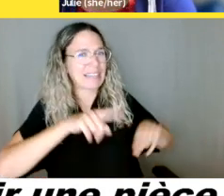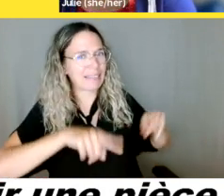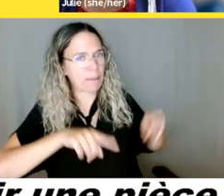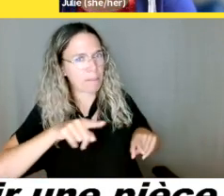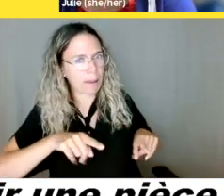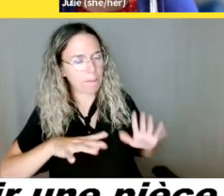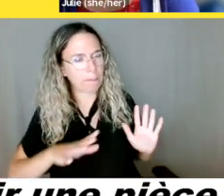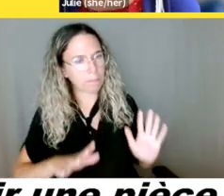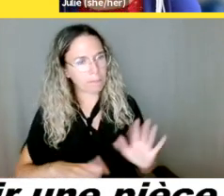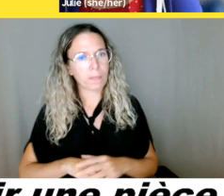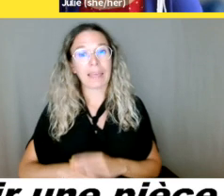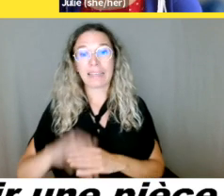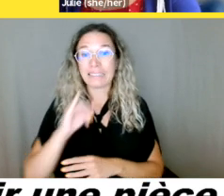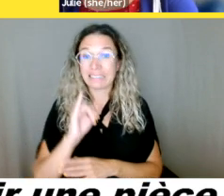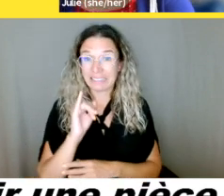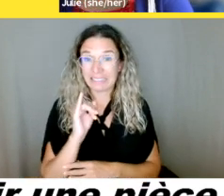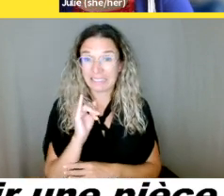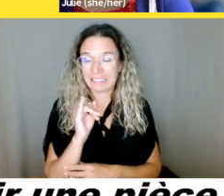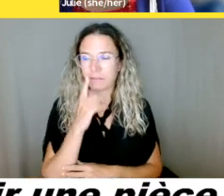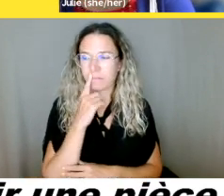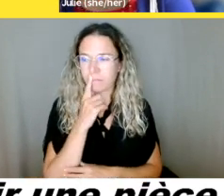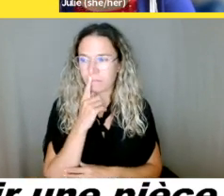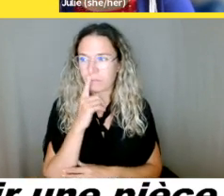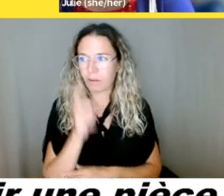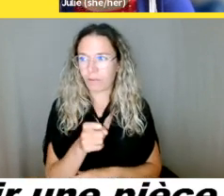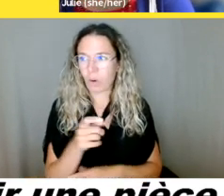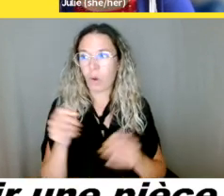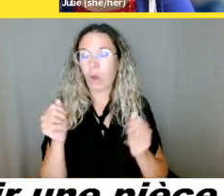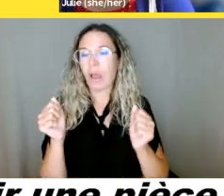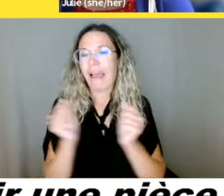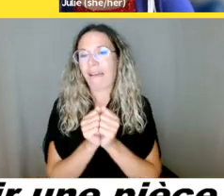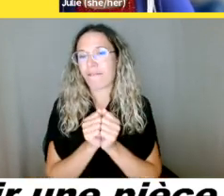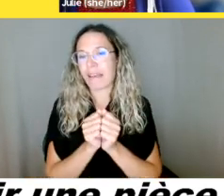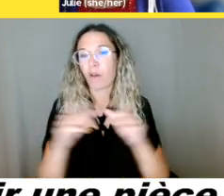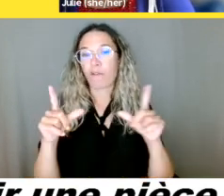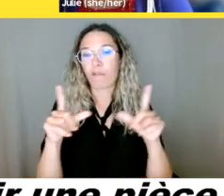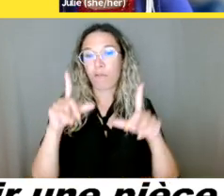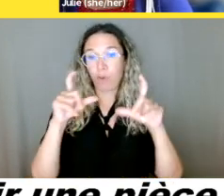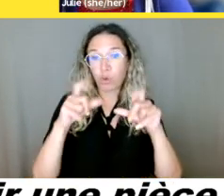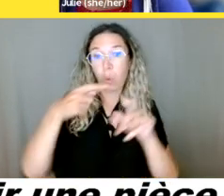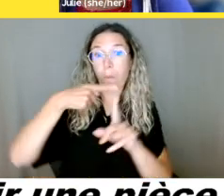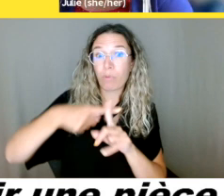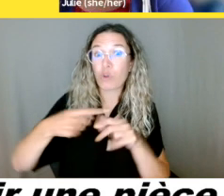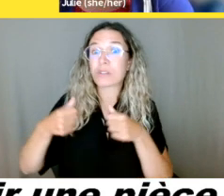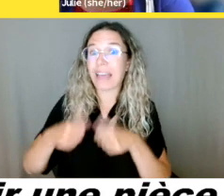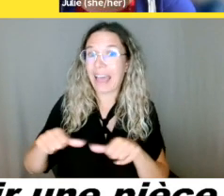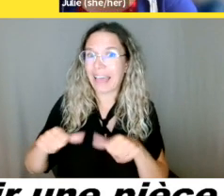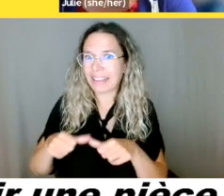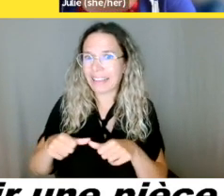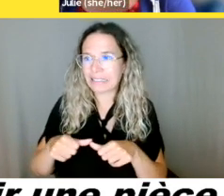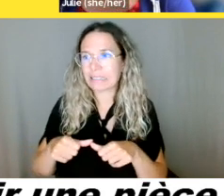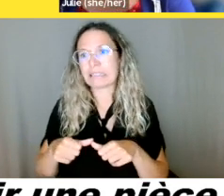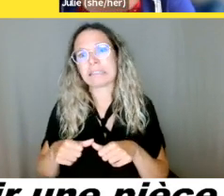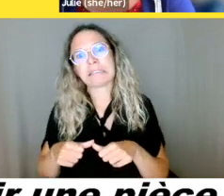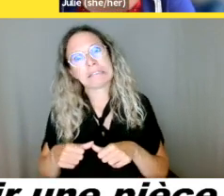et adresse, là, ça devient un petit peu plus compliqué. Et surtout, mettons, pour une demande de